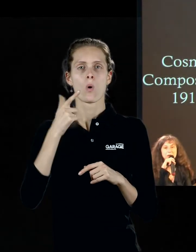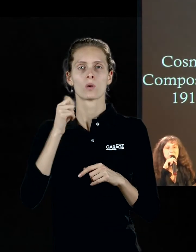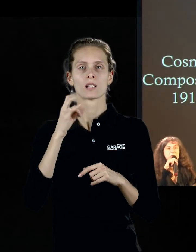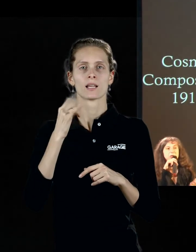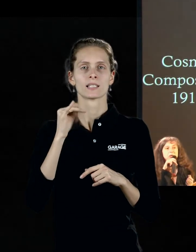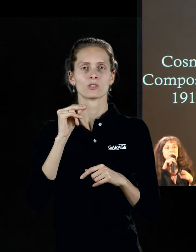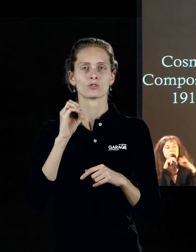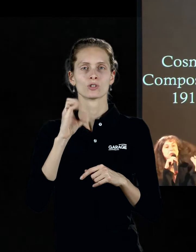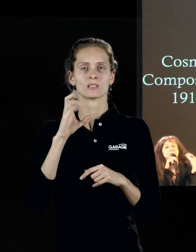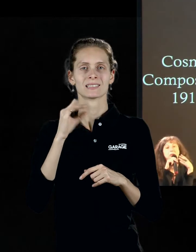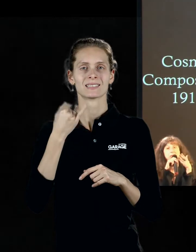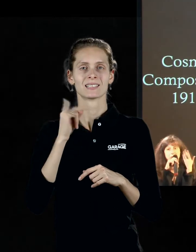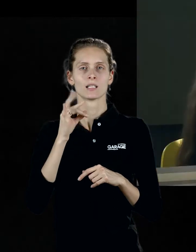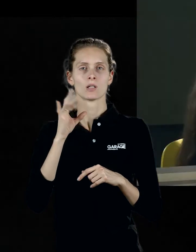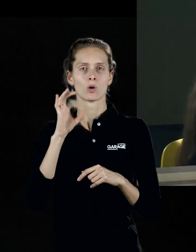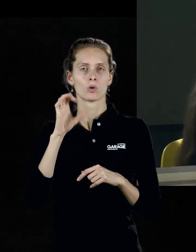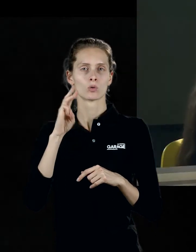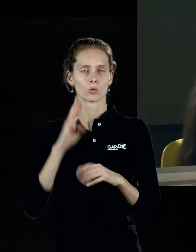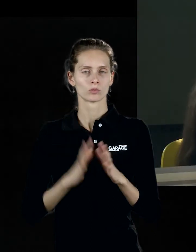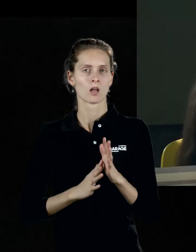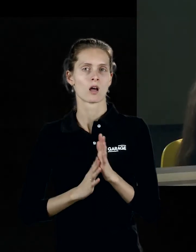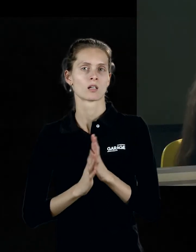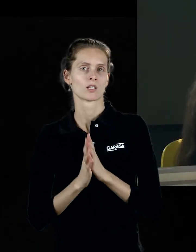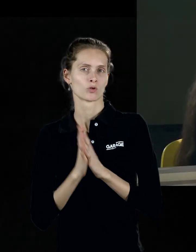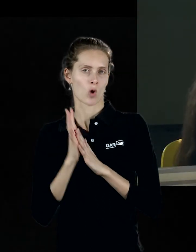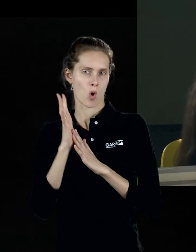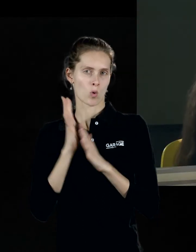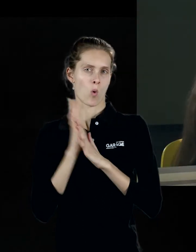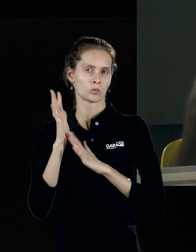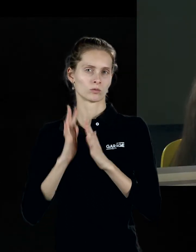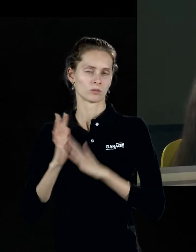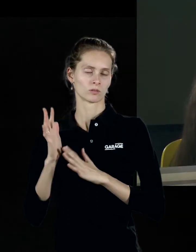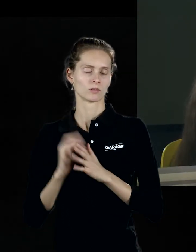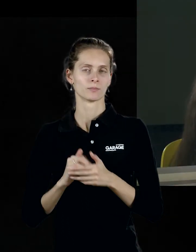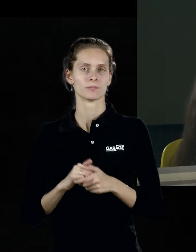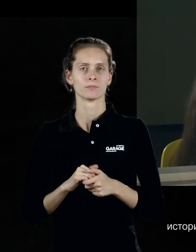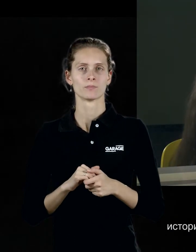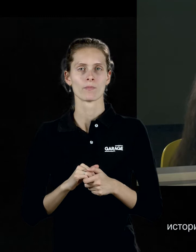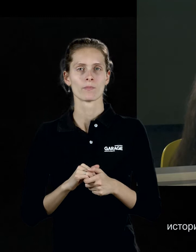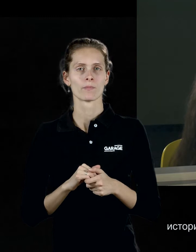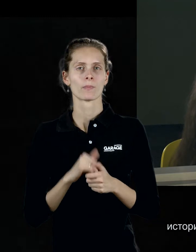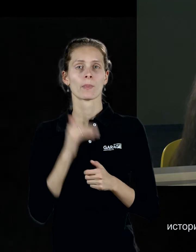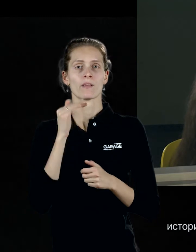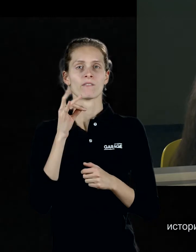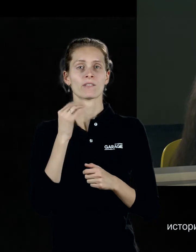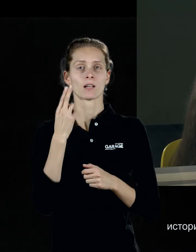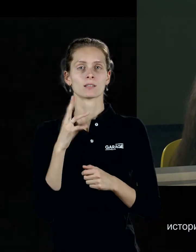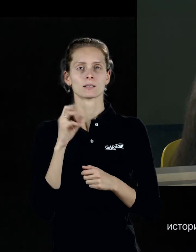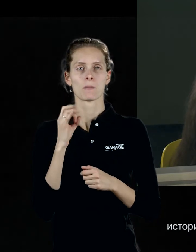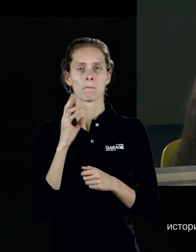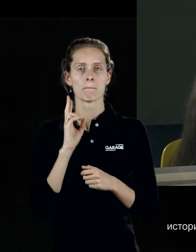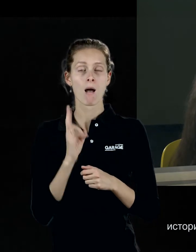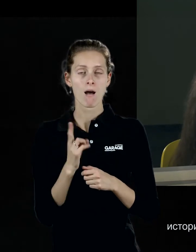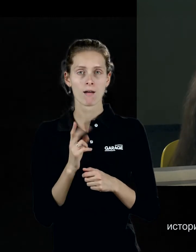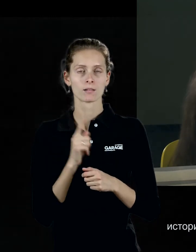как я уже говорила, он очень дружил с Францом Марком и очень ценил его живопись. Франц Марк, если вы помните, это